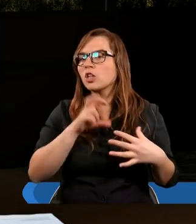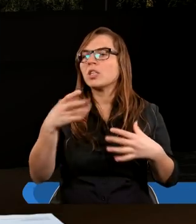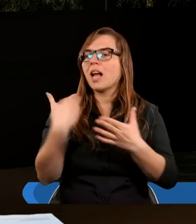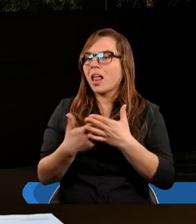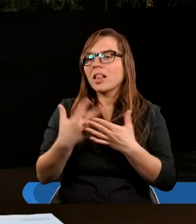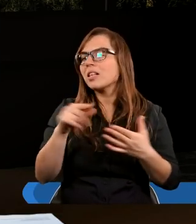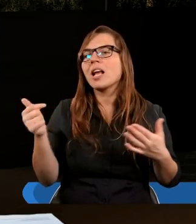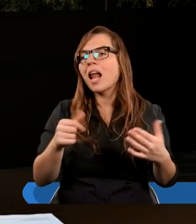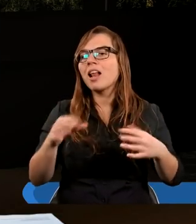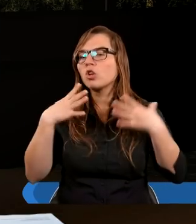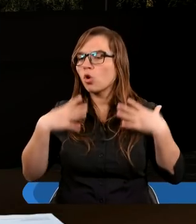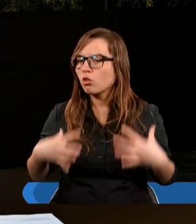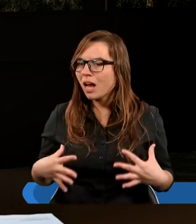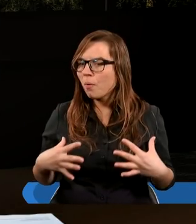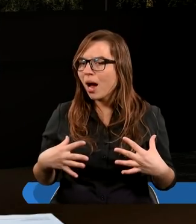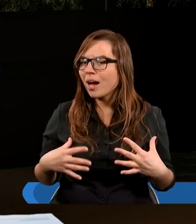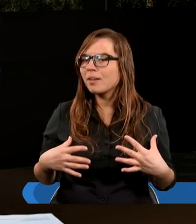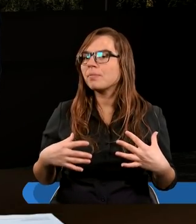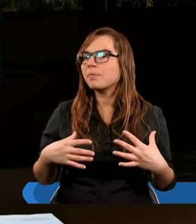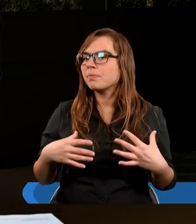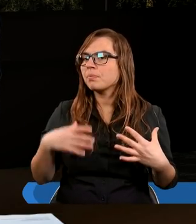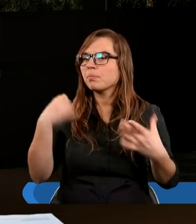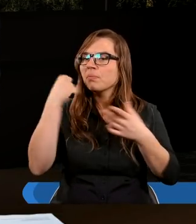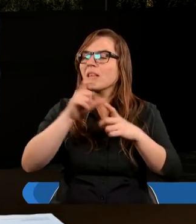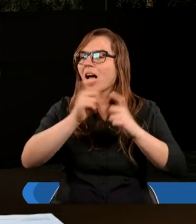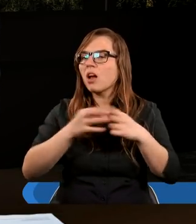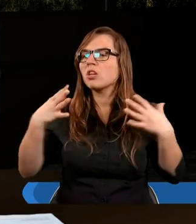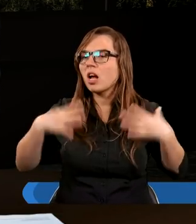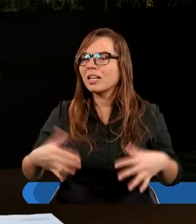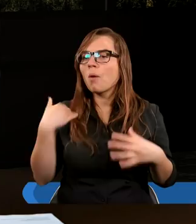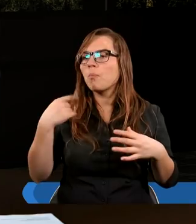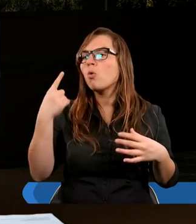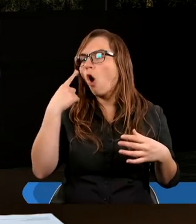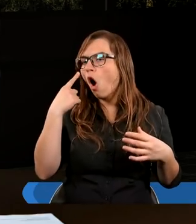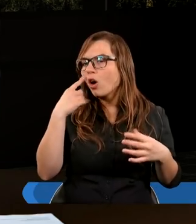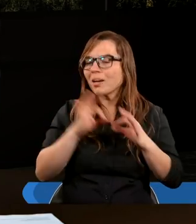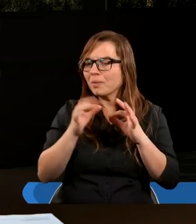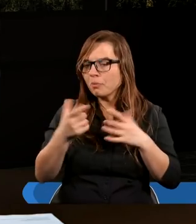czy dlatego nie należę do ciała, jeśli by całe ciało było okiem,